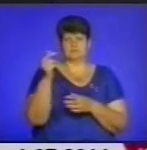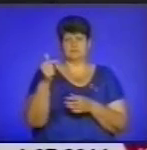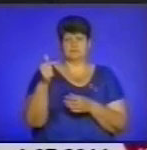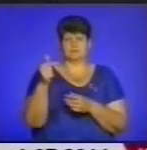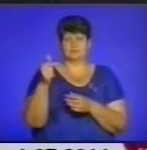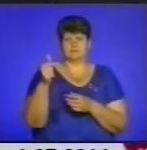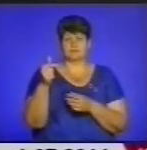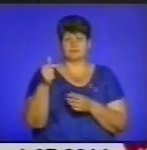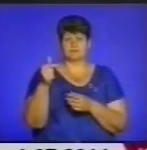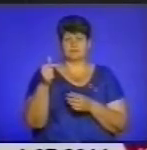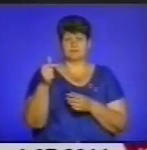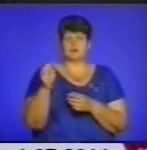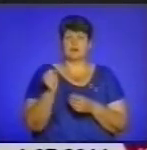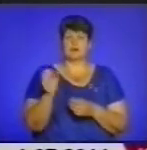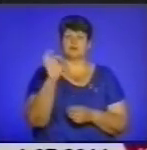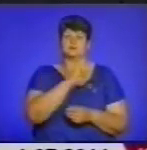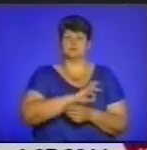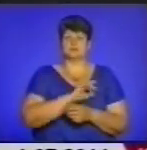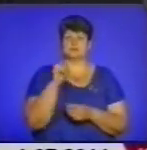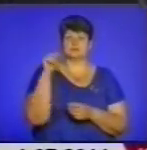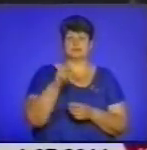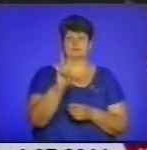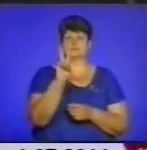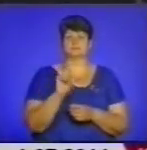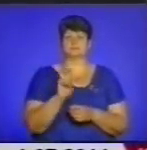А дохід? А дохід – 1200.